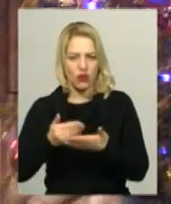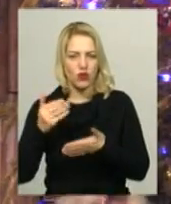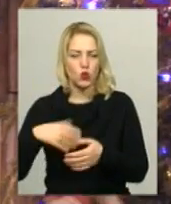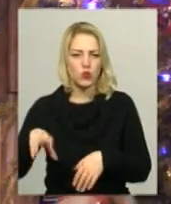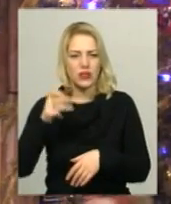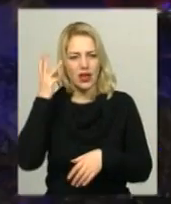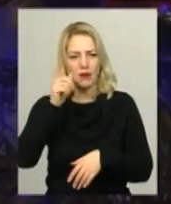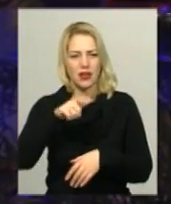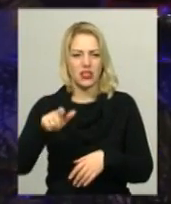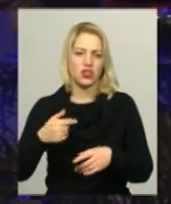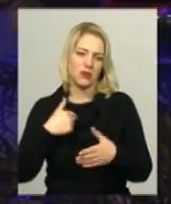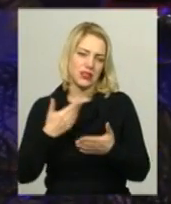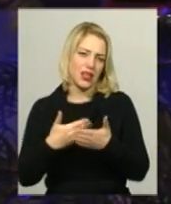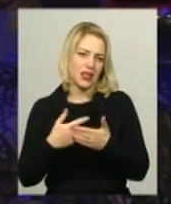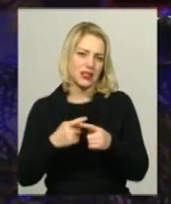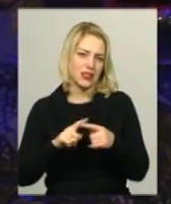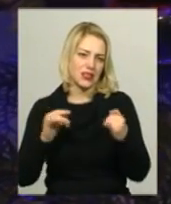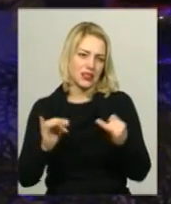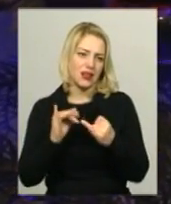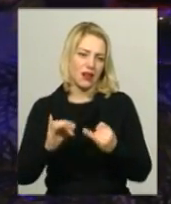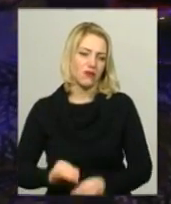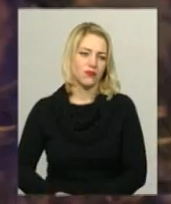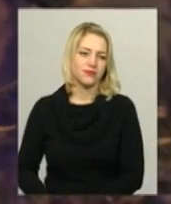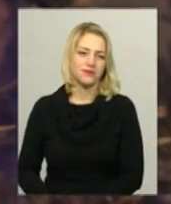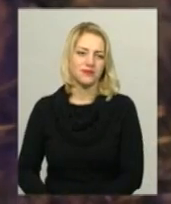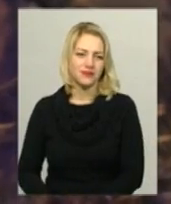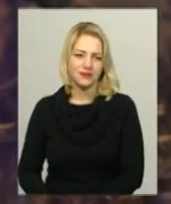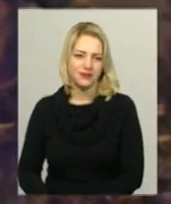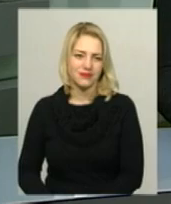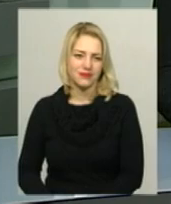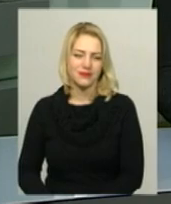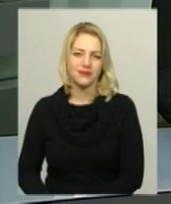Мені здається, круто. Олександра Карпунець, Юрій Чорний, новини, поділя Центр.